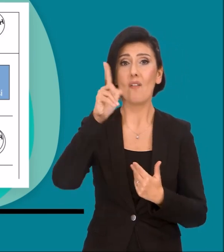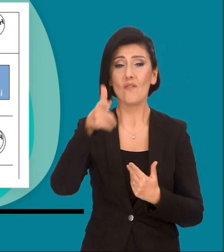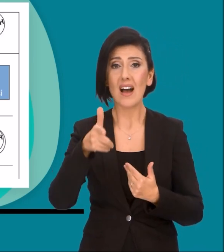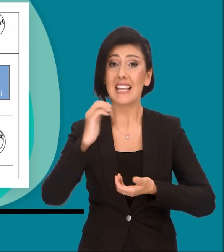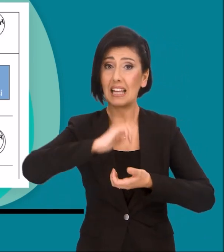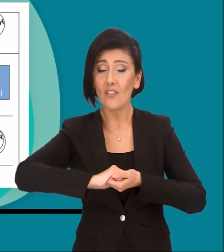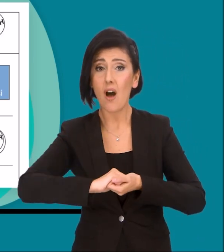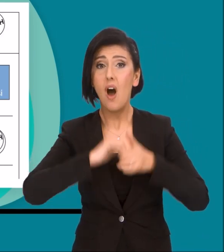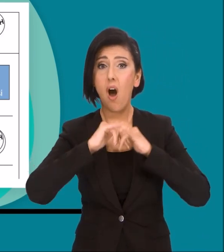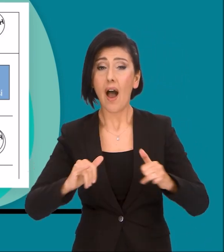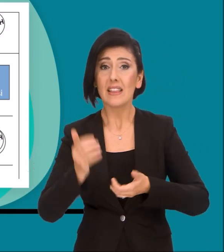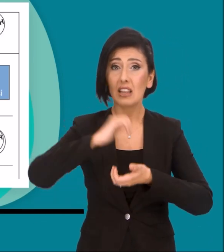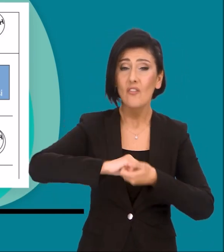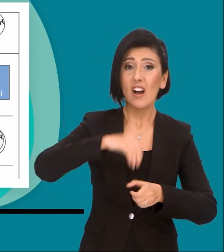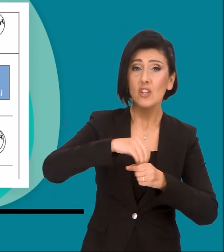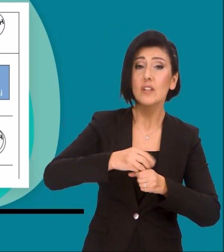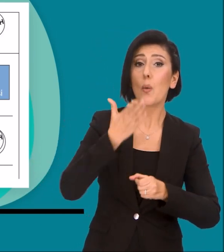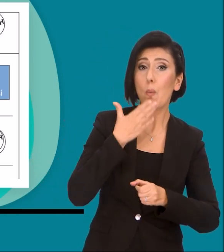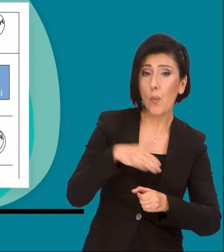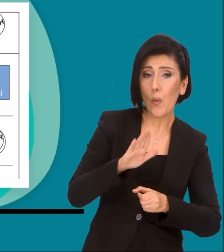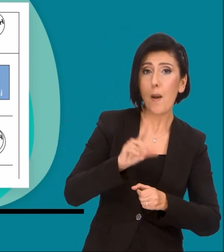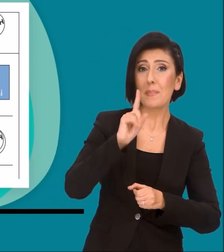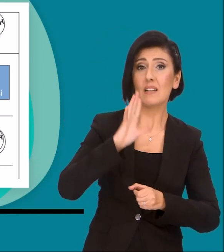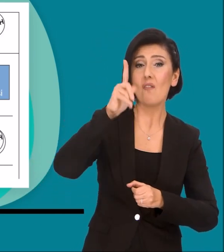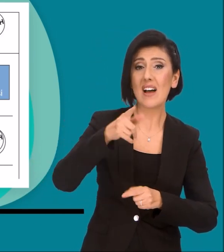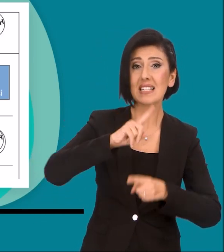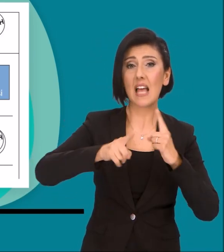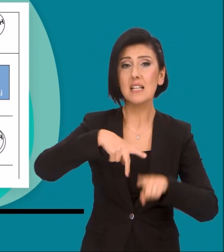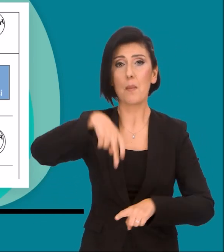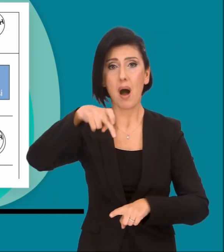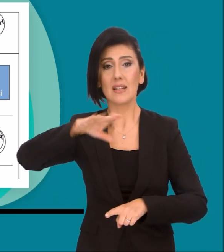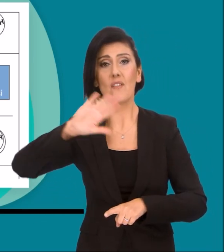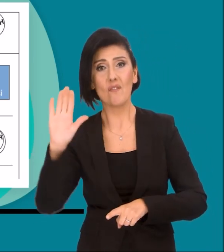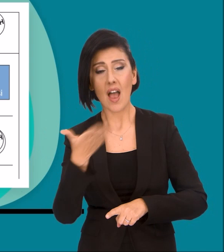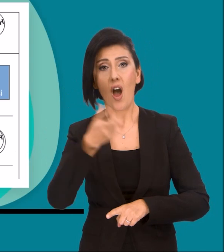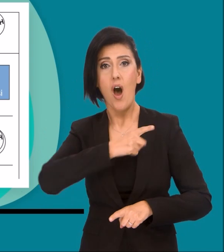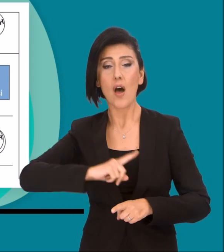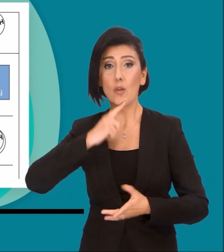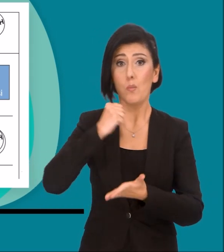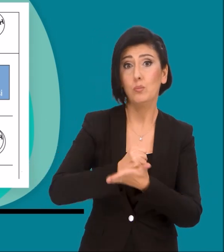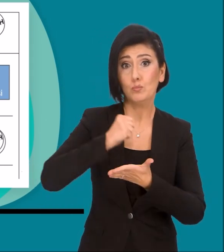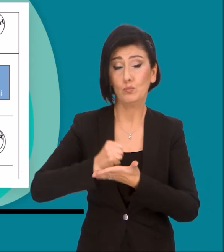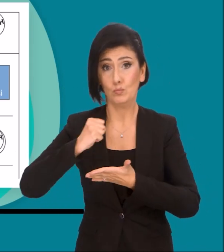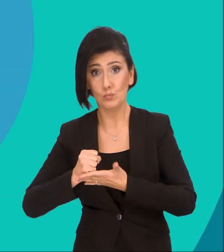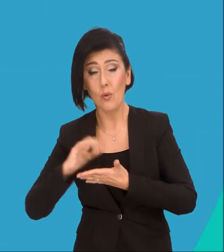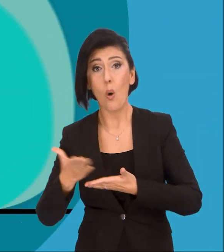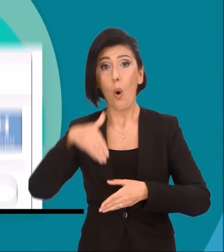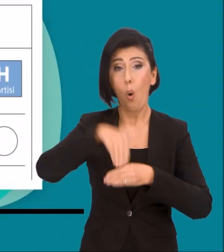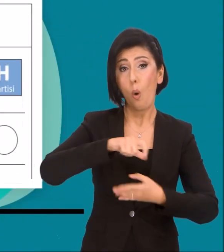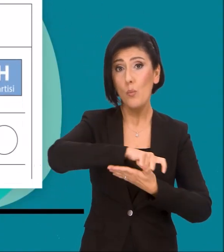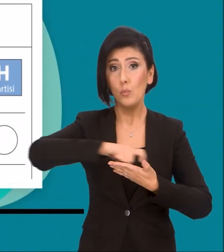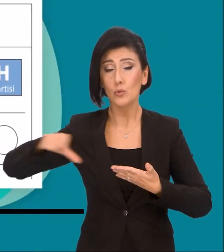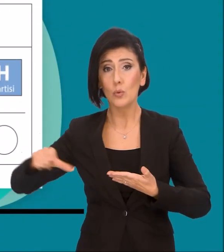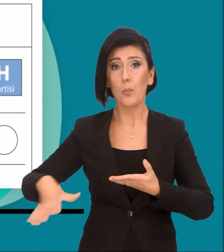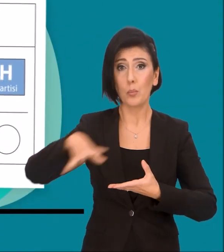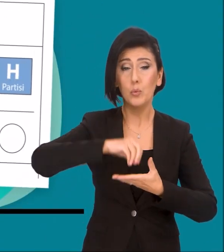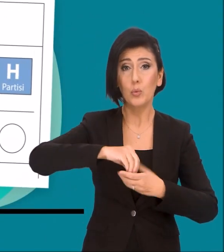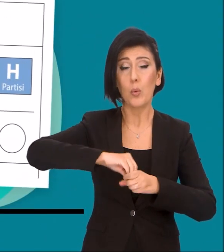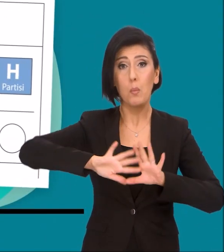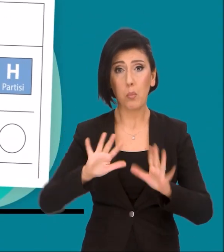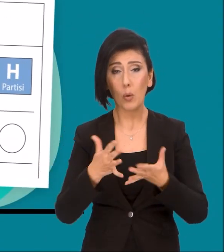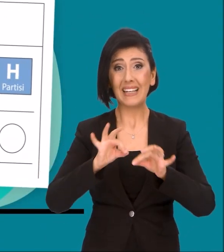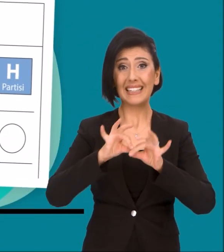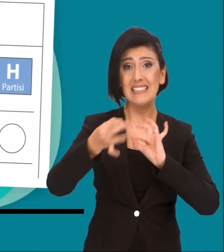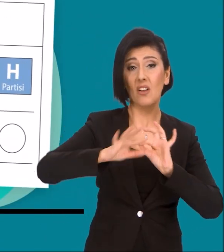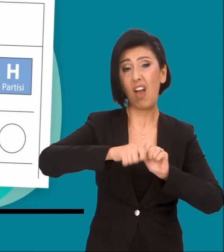birden fazla ittifaka, aynı ittifak içinde yer almayan birden fazla siyasi partiye veya adaya mühür basılması, oy pusulasının bütünlüğü